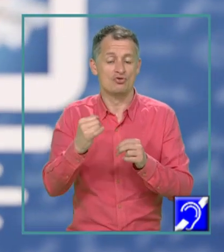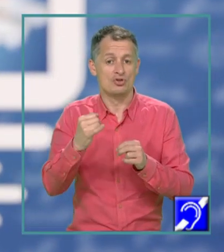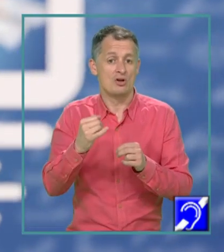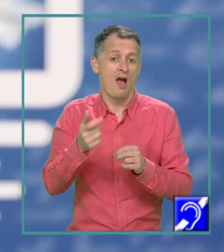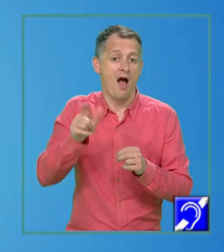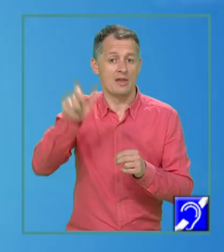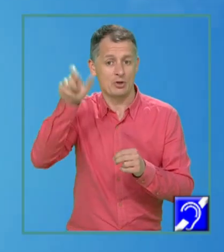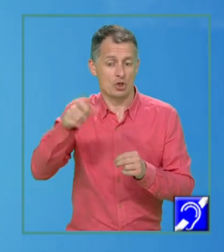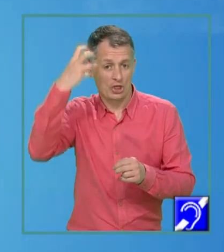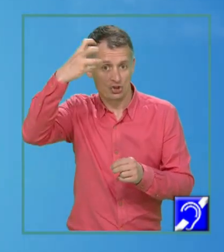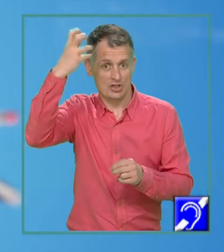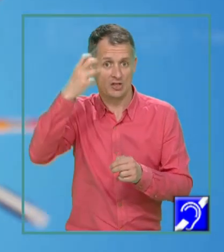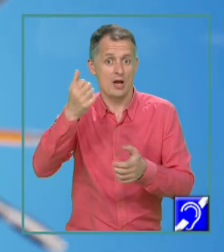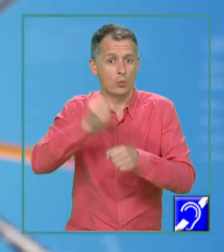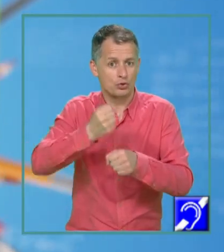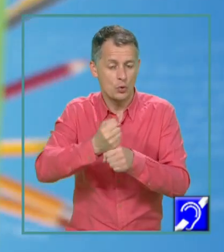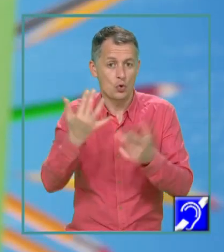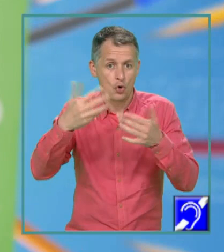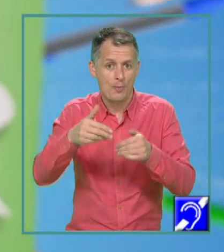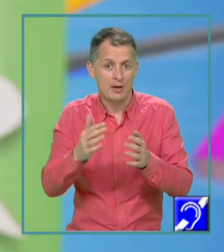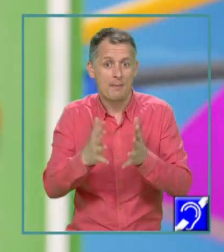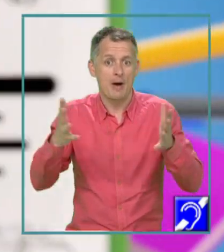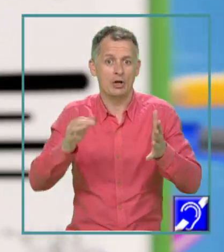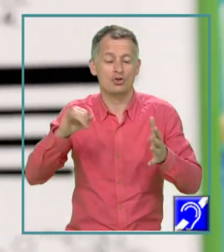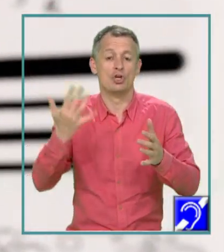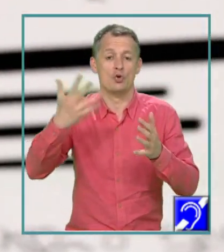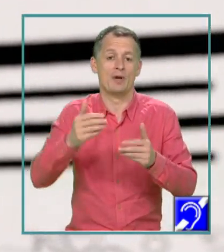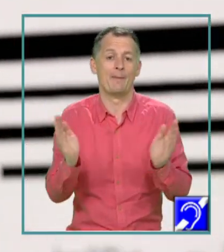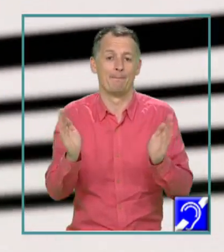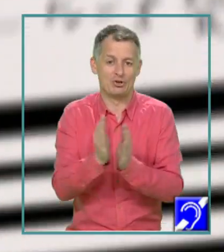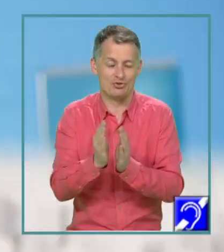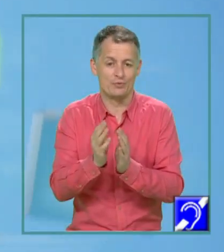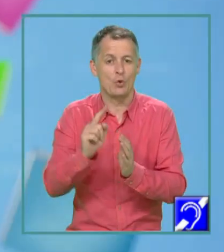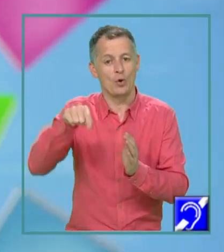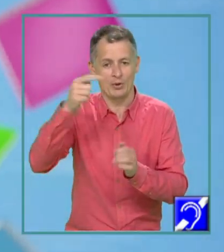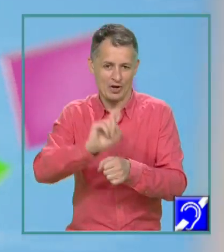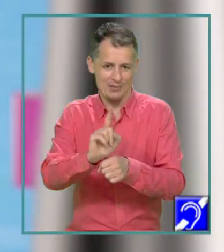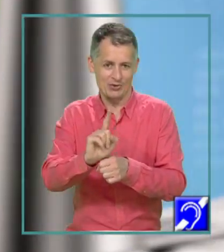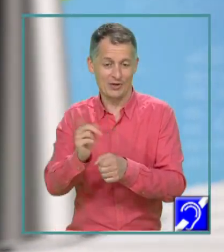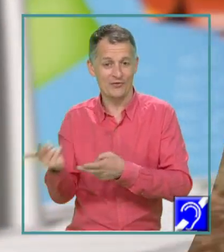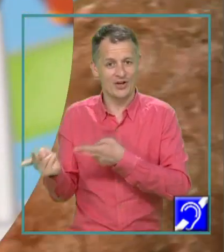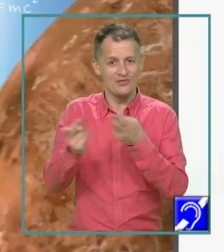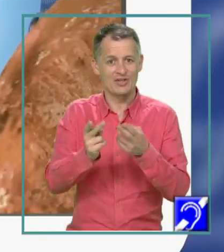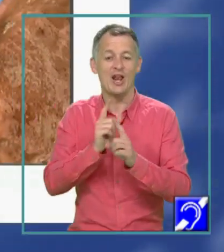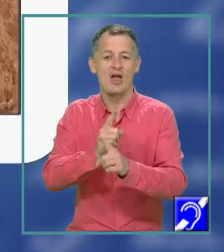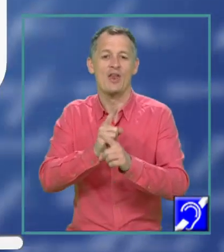lucrau atât cu numere mari, cât și cu numere foarte mici. În minutele următoare, vă invit la o lecție de matematică.